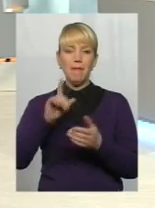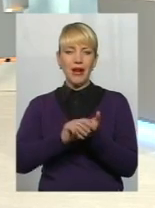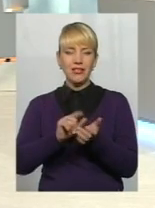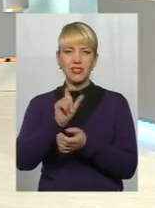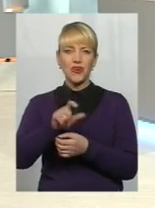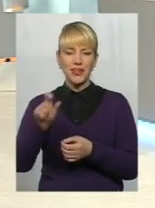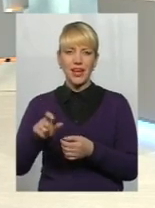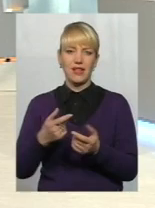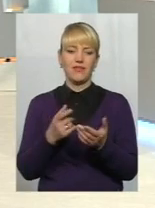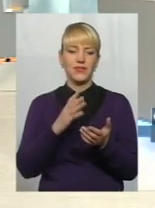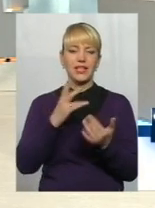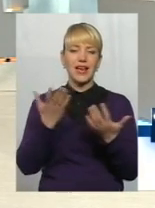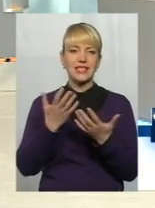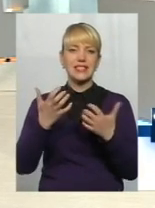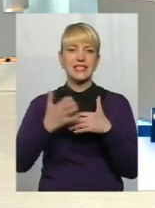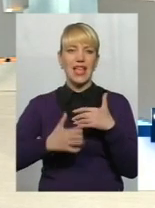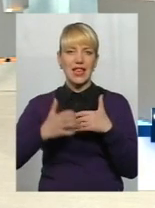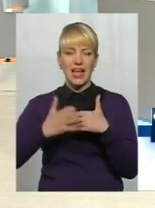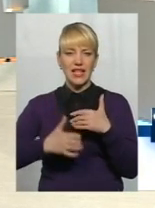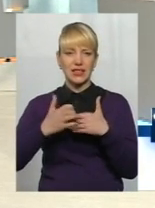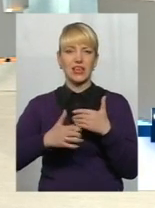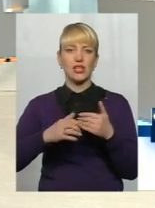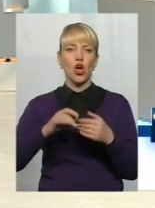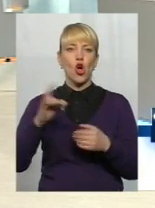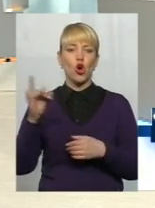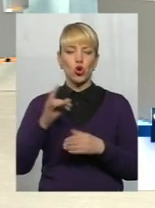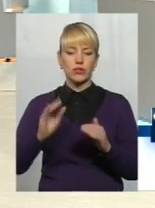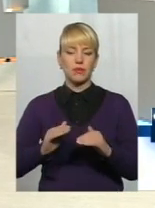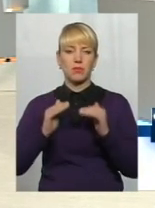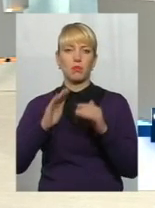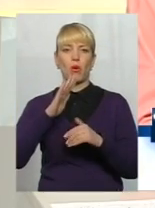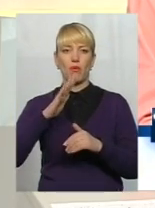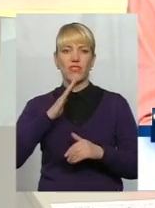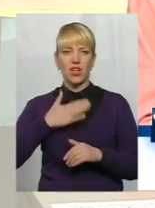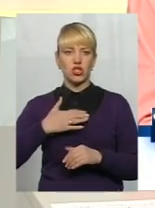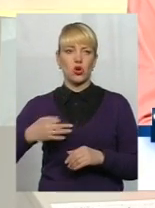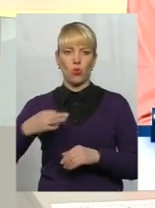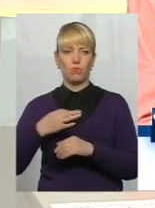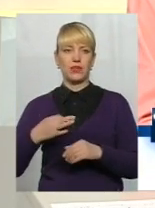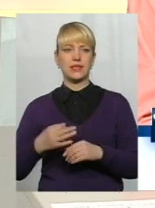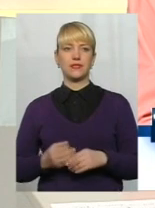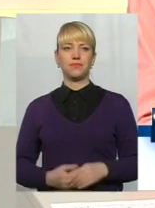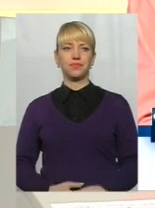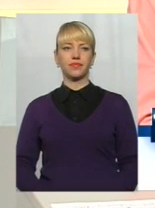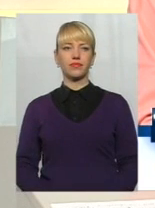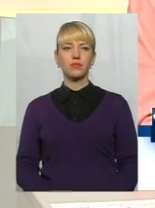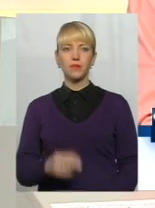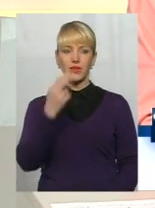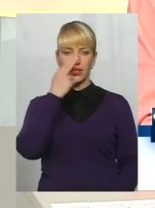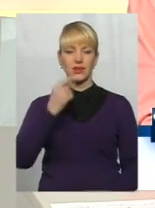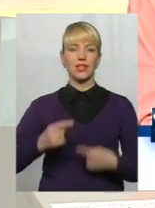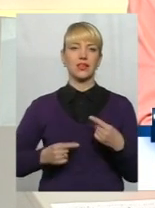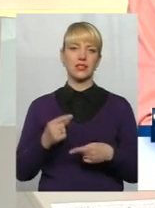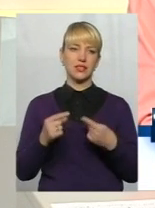Який середній розмір підвищення склався в нашій області? Адже традиційно